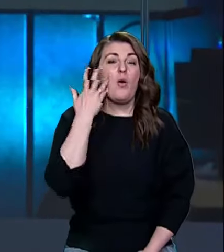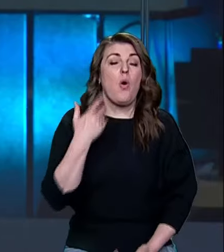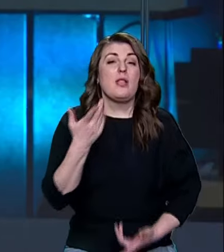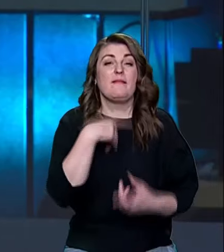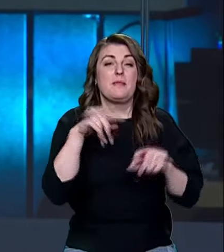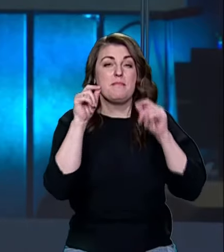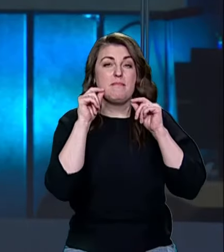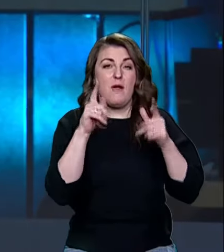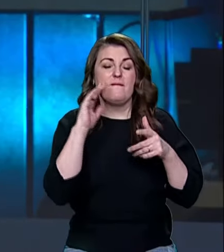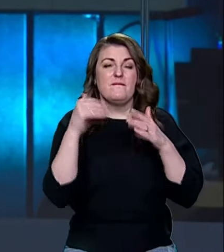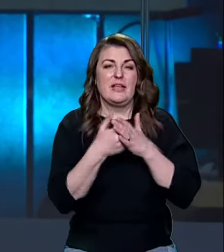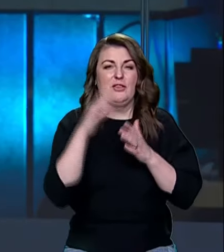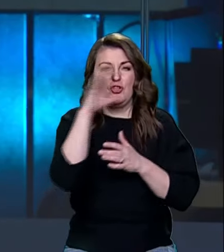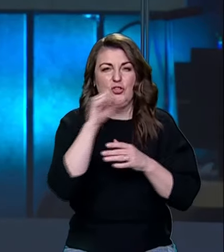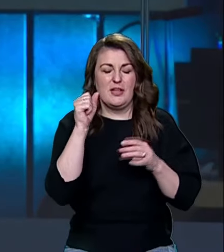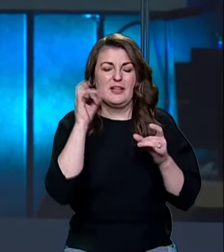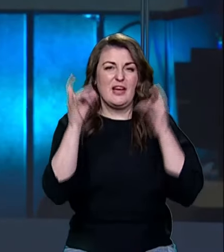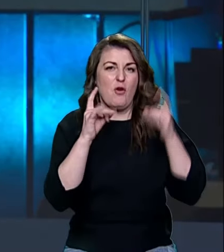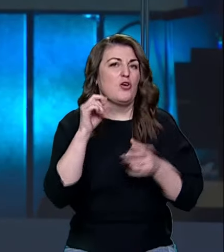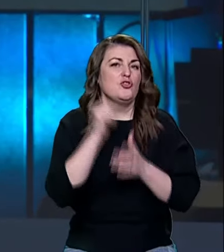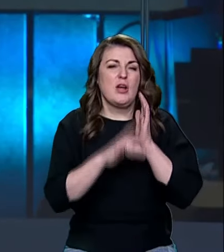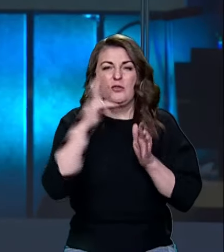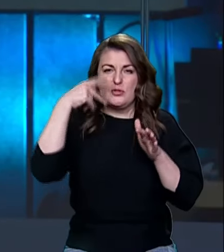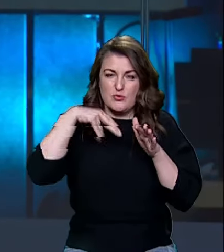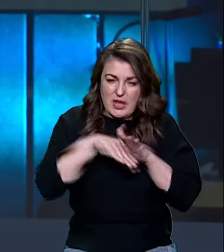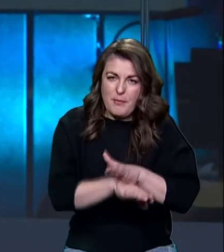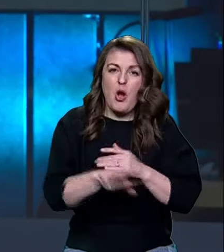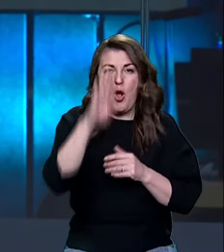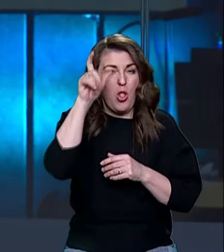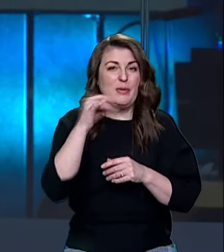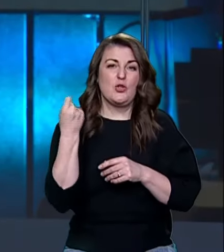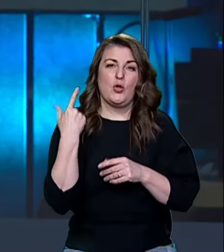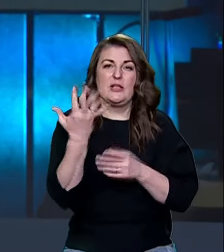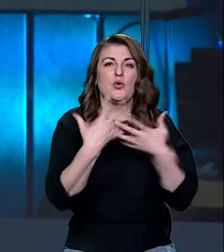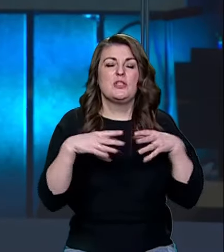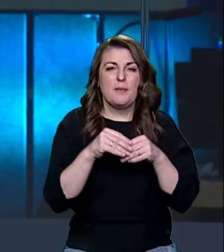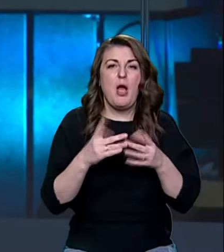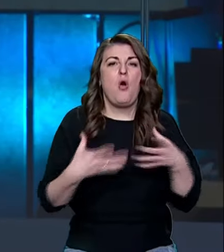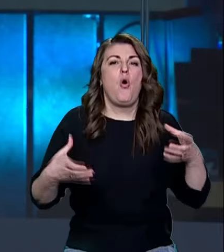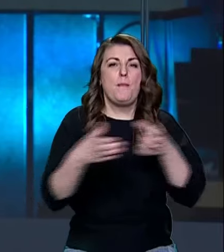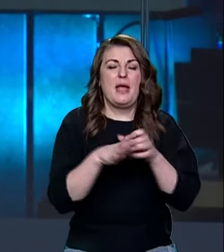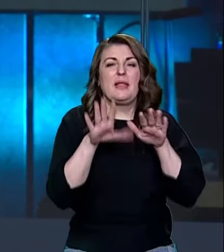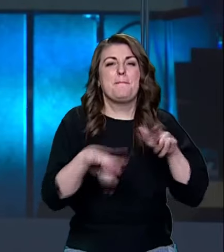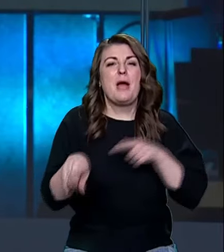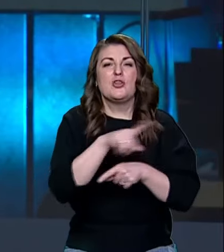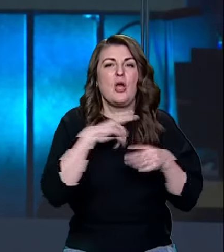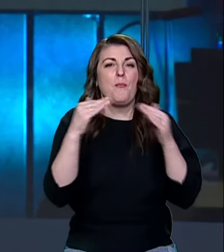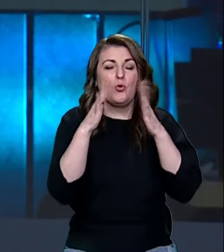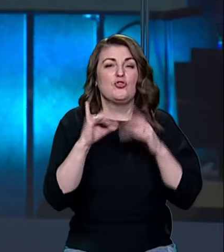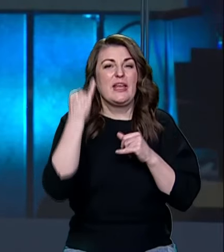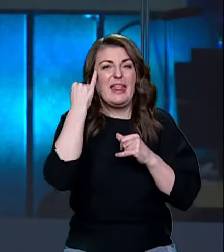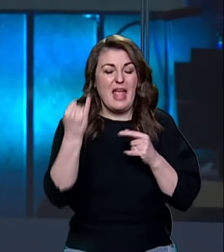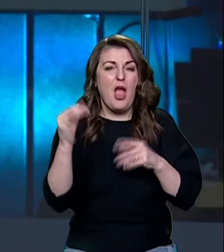він прокидається від нічних тривог, щоразу спускається до підвалу. Хлопець з Одеси і його сім'я об'єднали мешканців будинку через